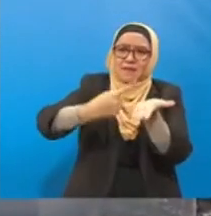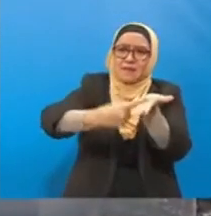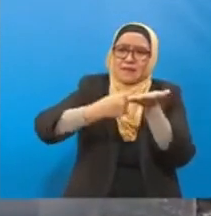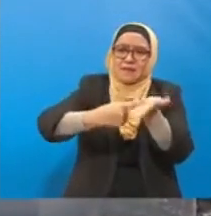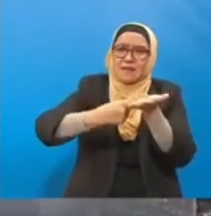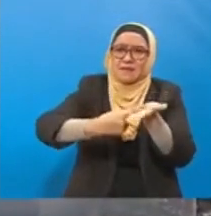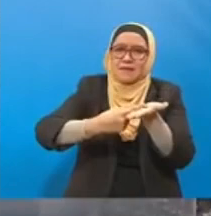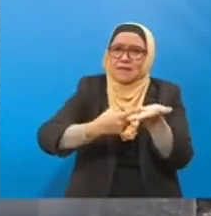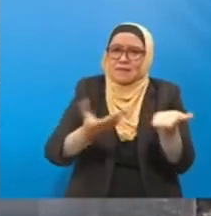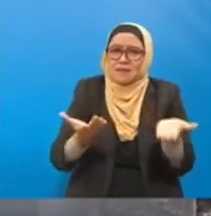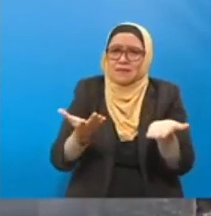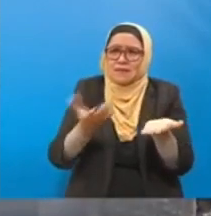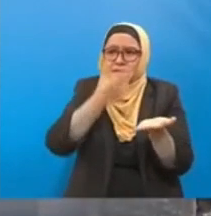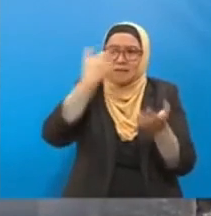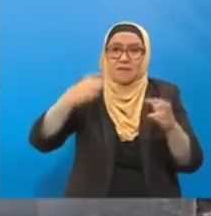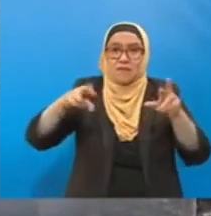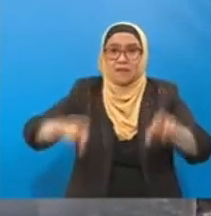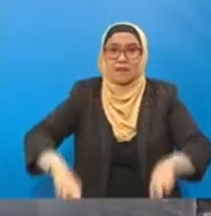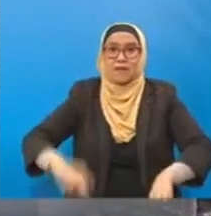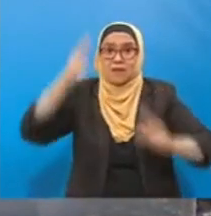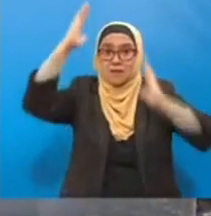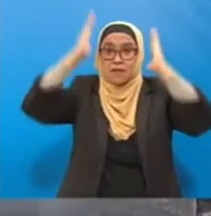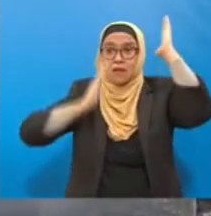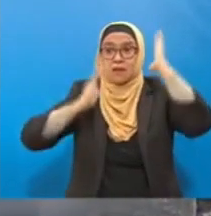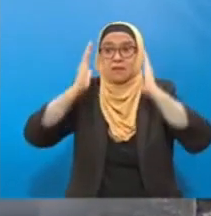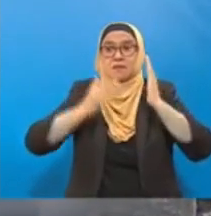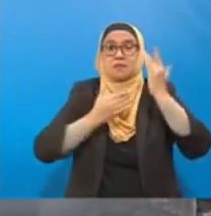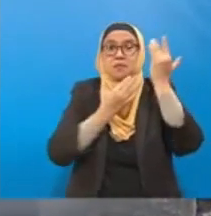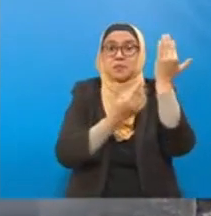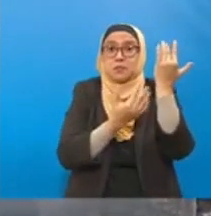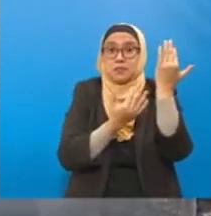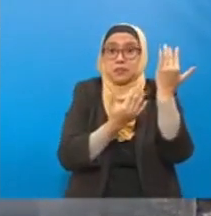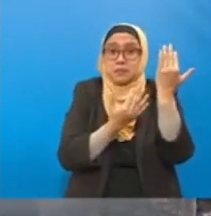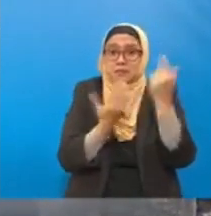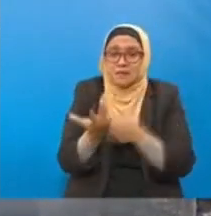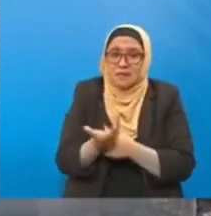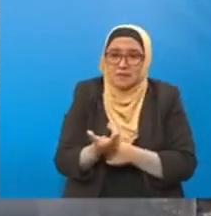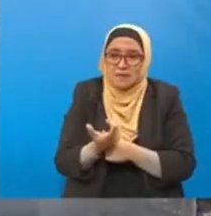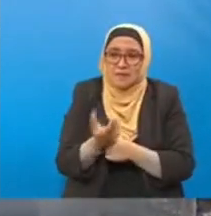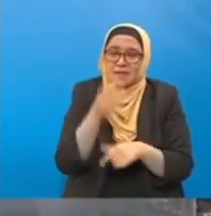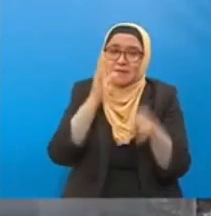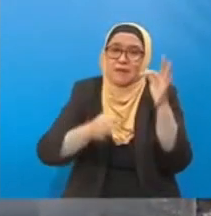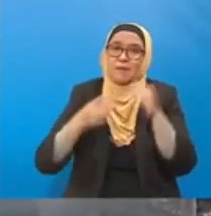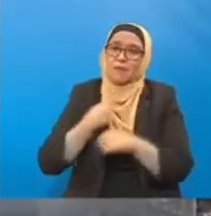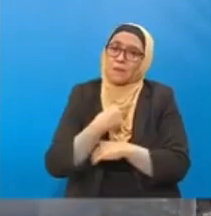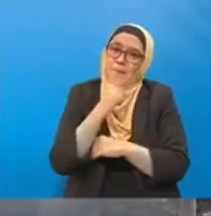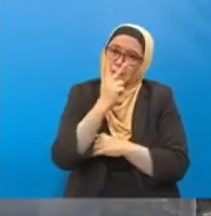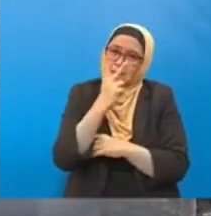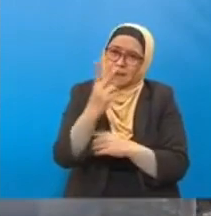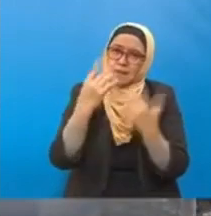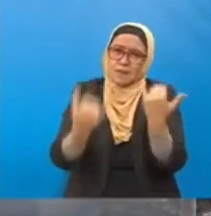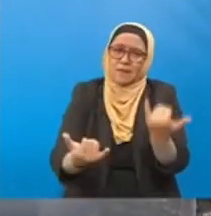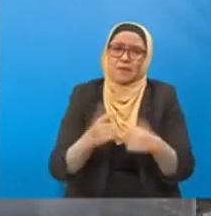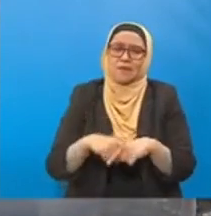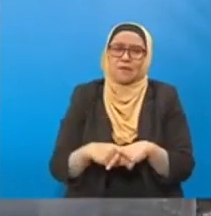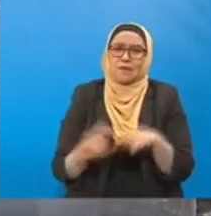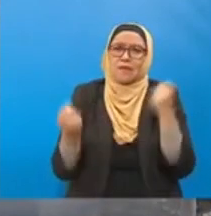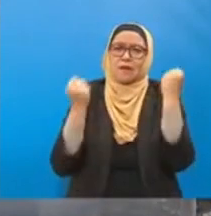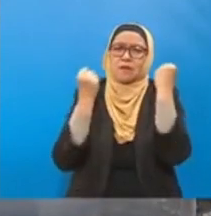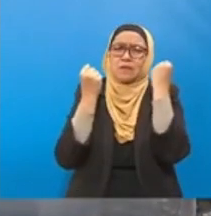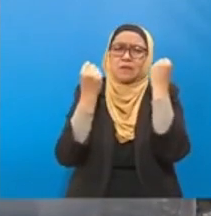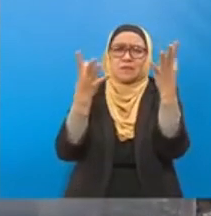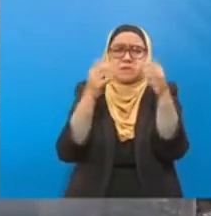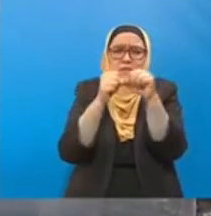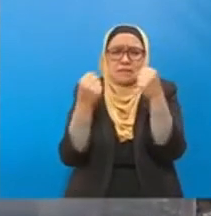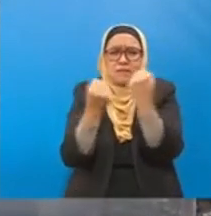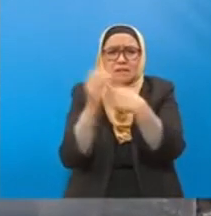kerana rakyat di Malaysia menanti-nanti tentang sebab kalau kita lihat sekarang ini banyak syarikat Umrah dan Haji